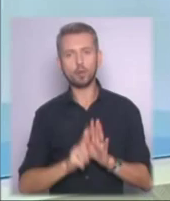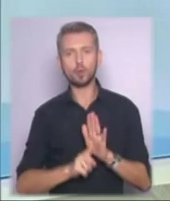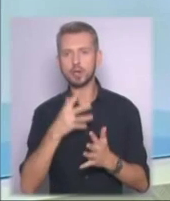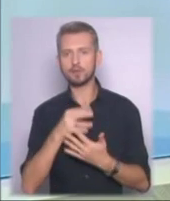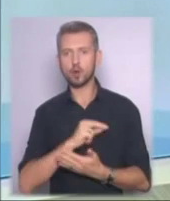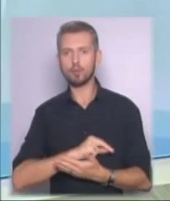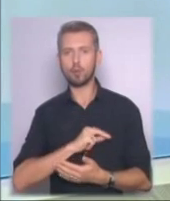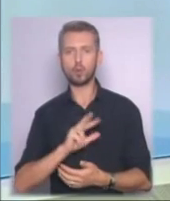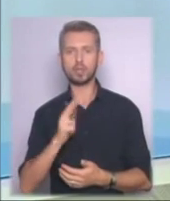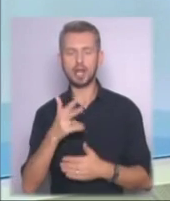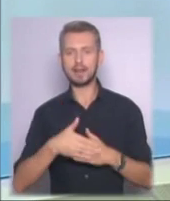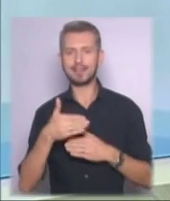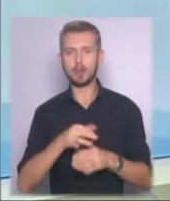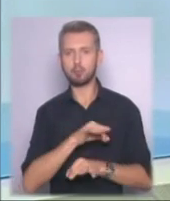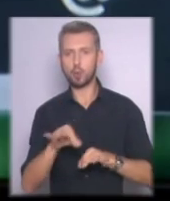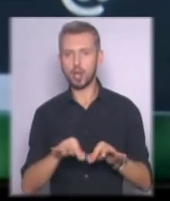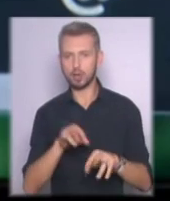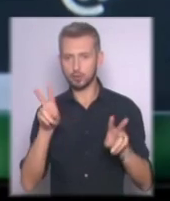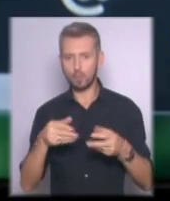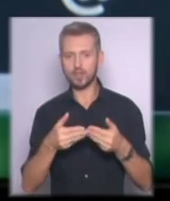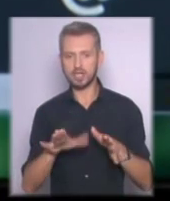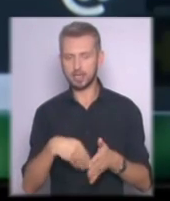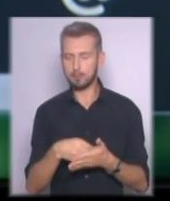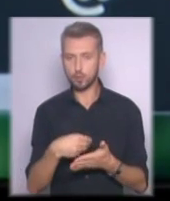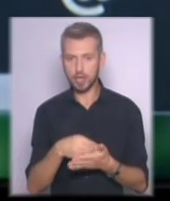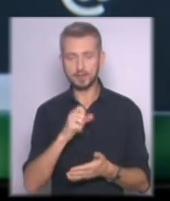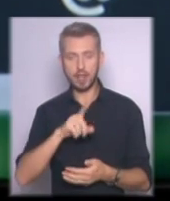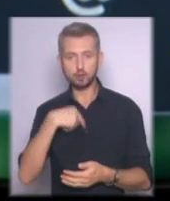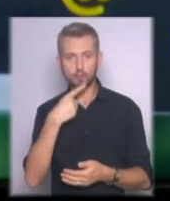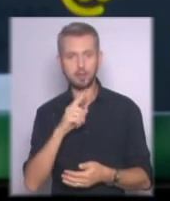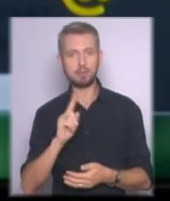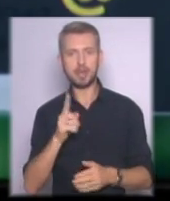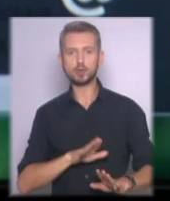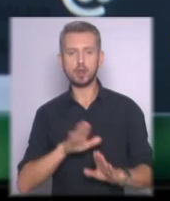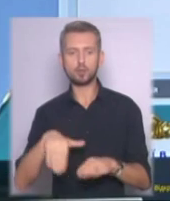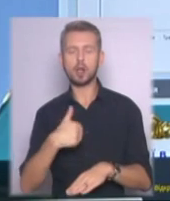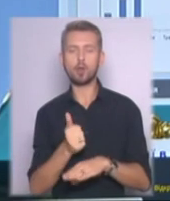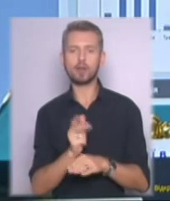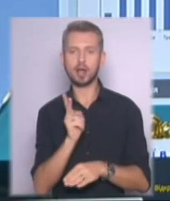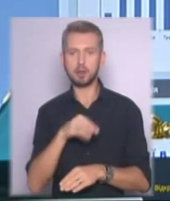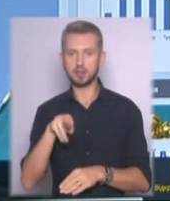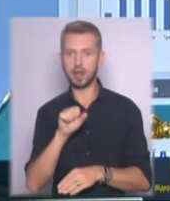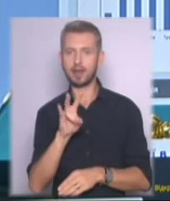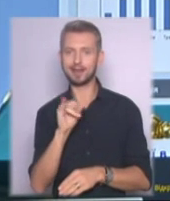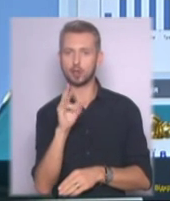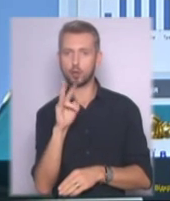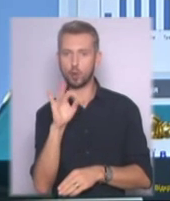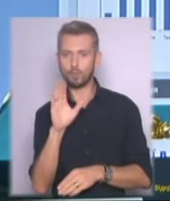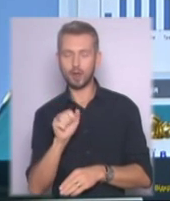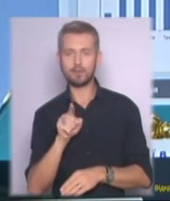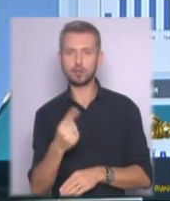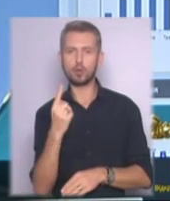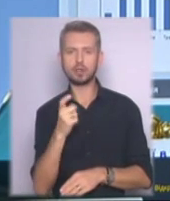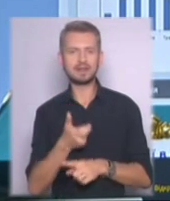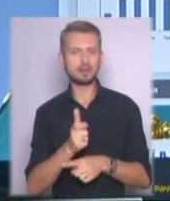свою роботу третій етап проєкту «Відкритий бюджет». За словами першого заступника голови КМДА Ігоря Ніконова, він один з